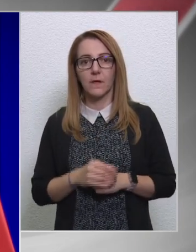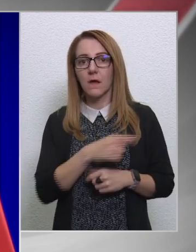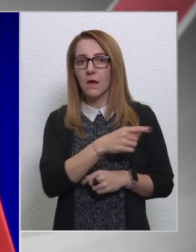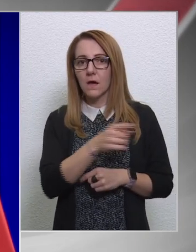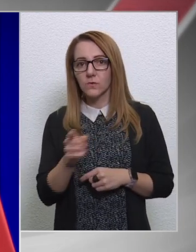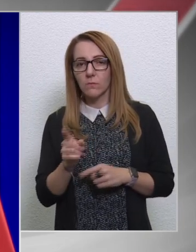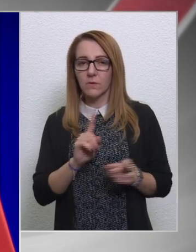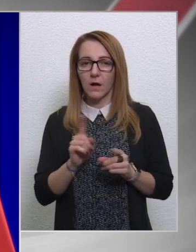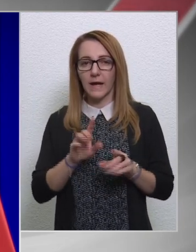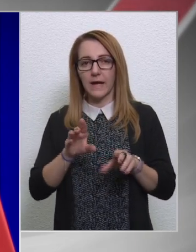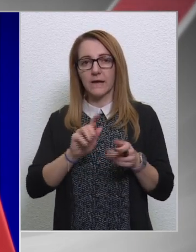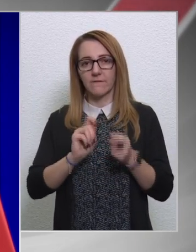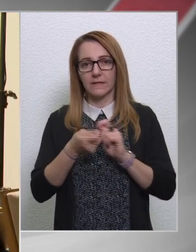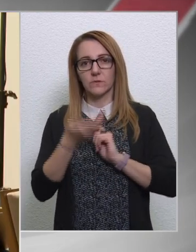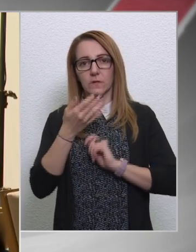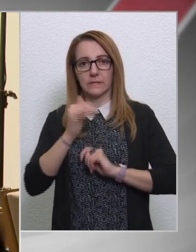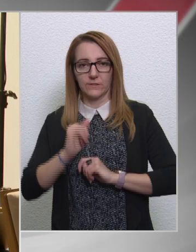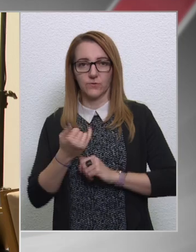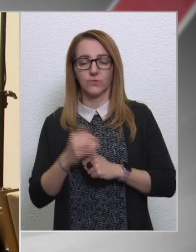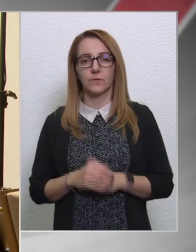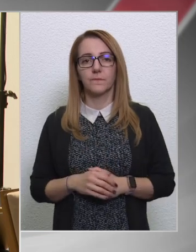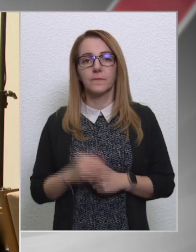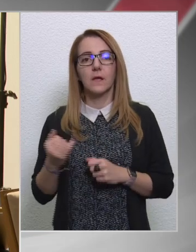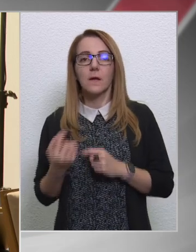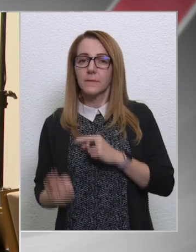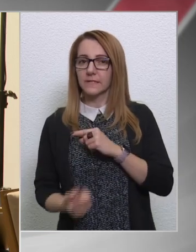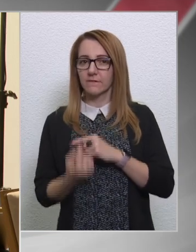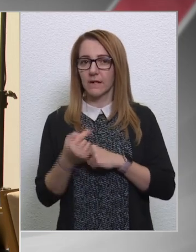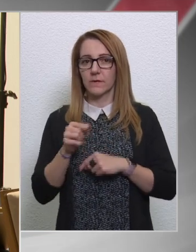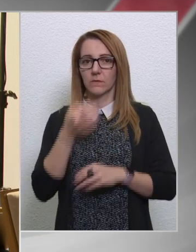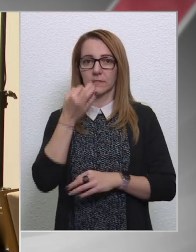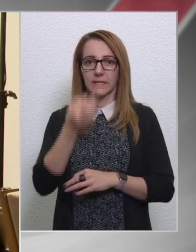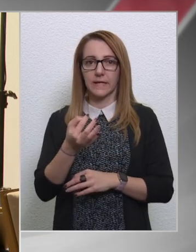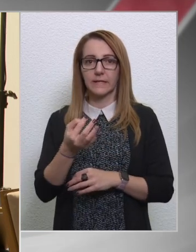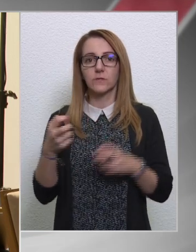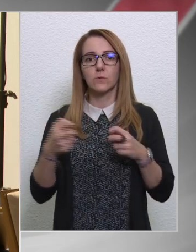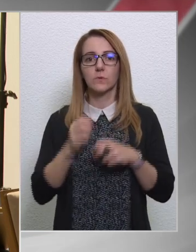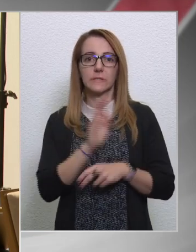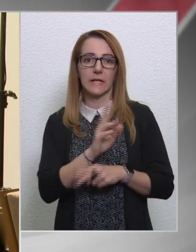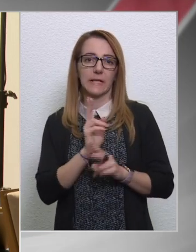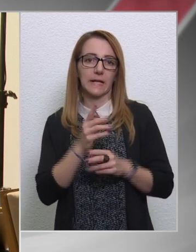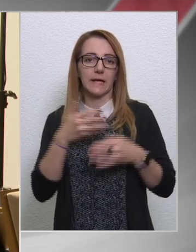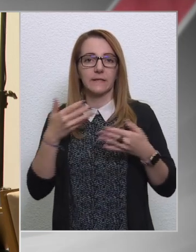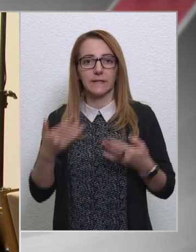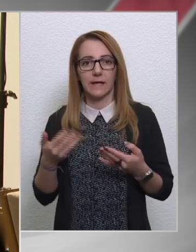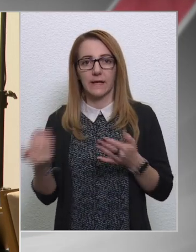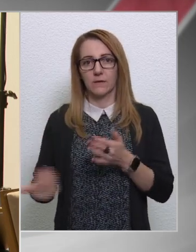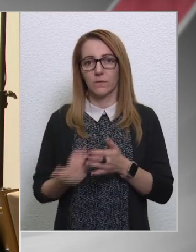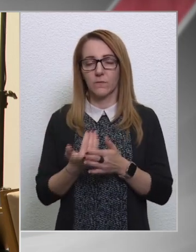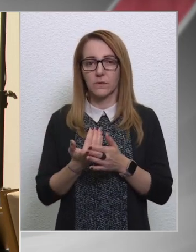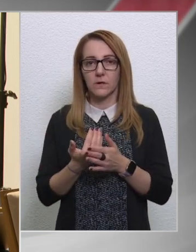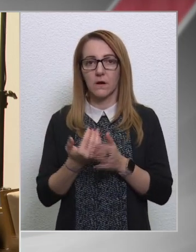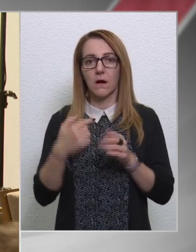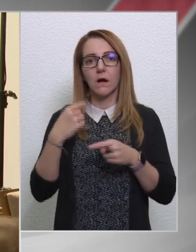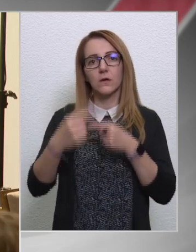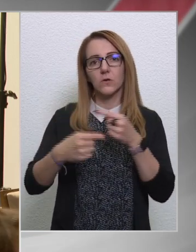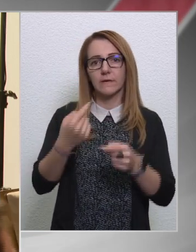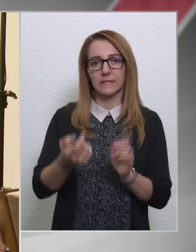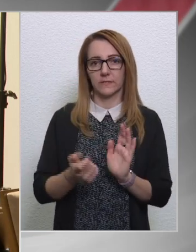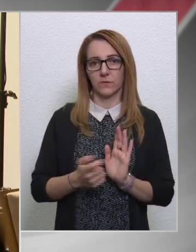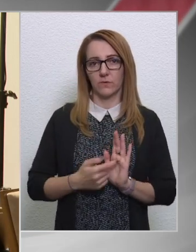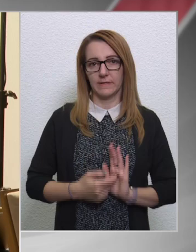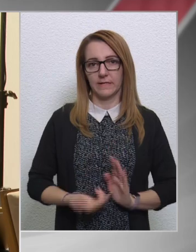a többi akár változhat is. Mindig felmerül azért az a kérdés, hogy visszánek lehetnek-e megint következő